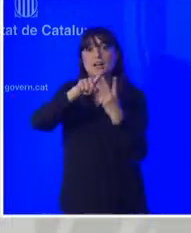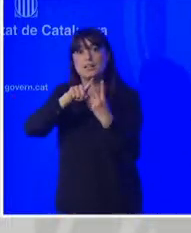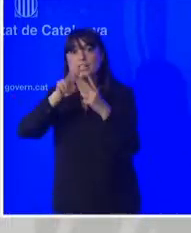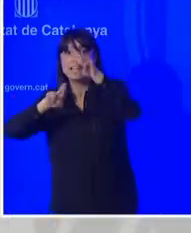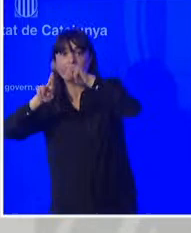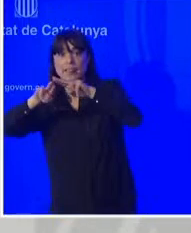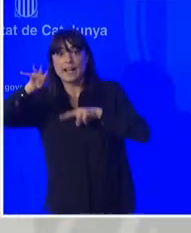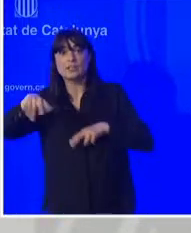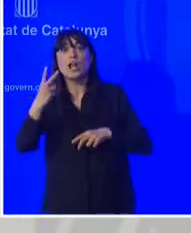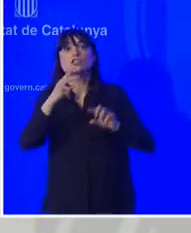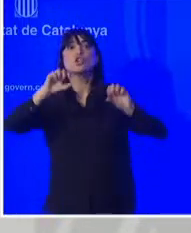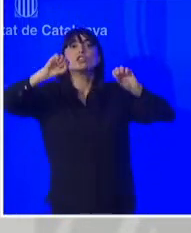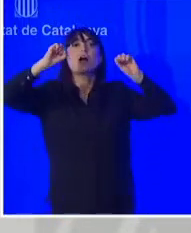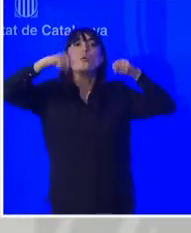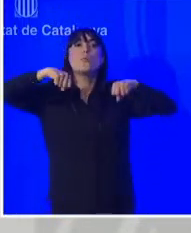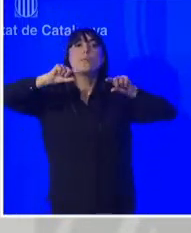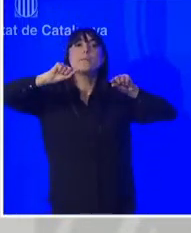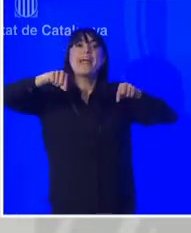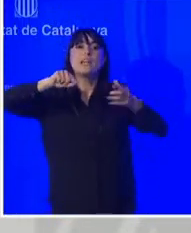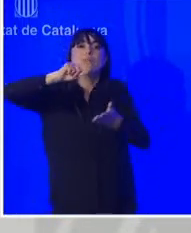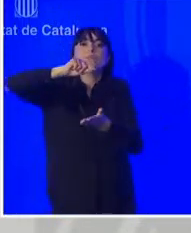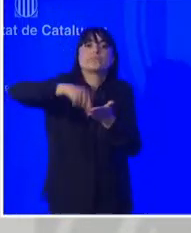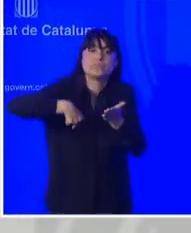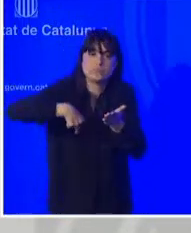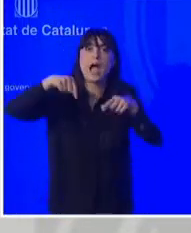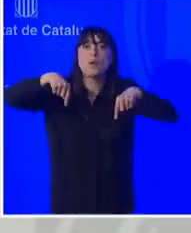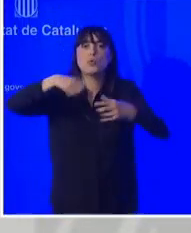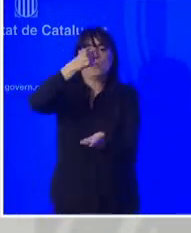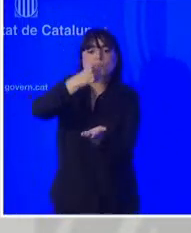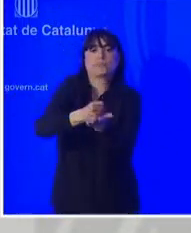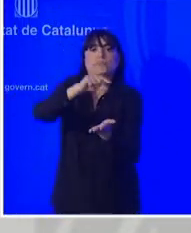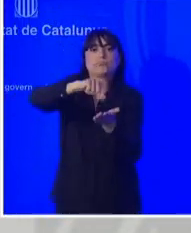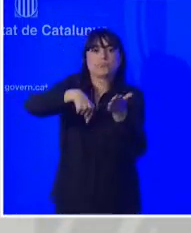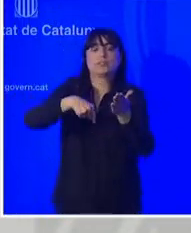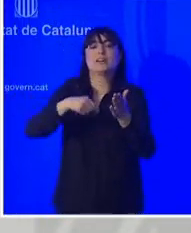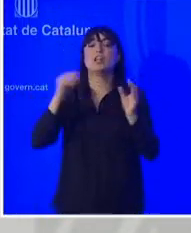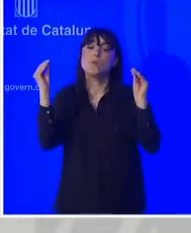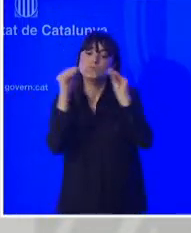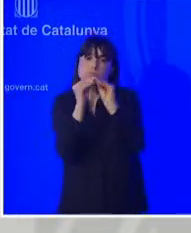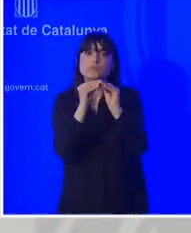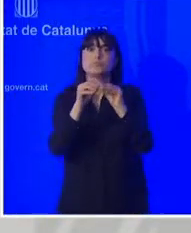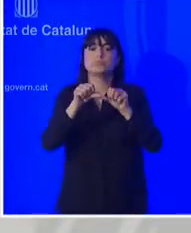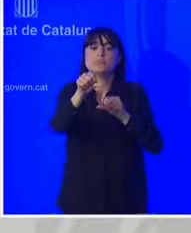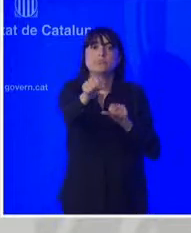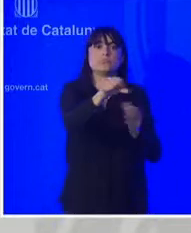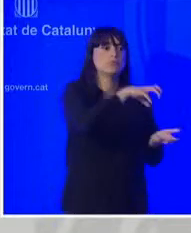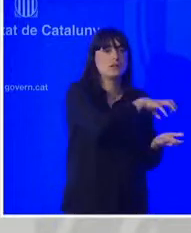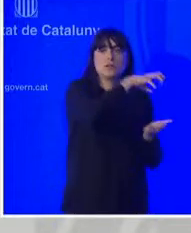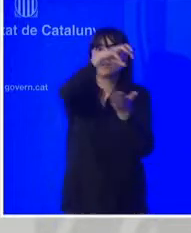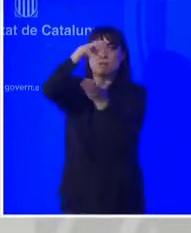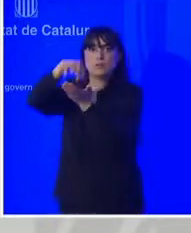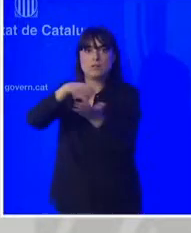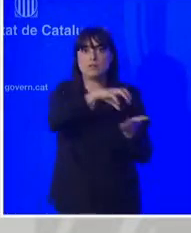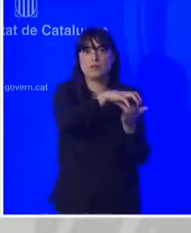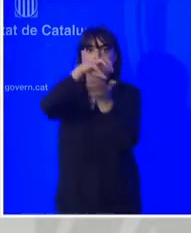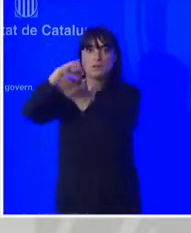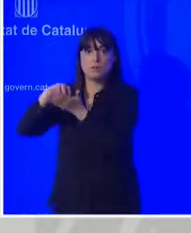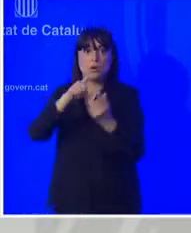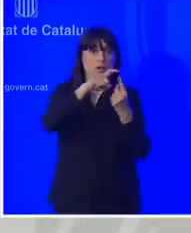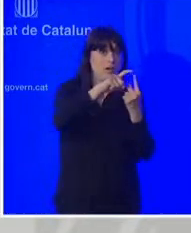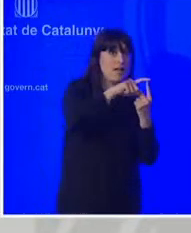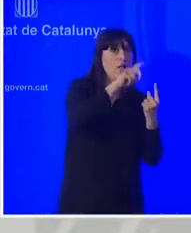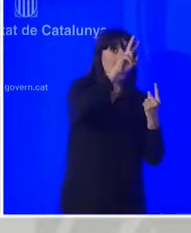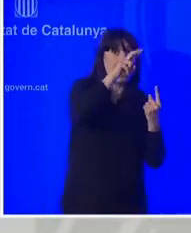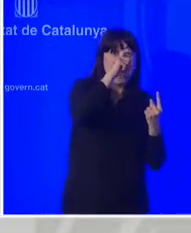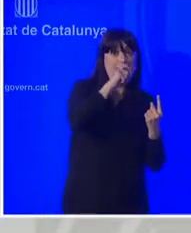per tal doncs de poder abordar aquest trasllat d'aquestes presons una a l'any 2025 i l'altra